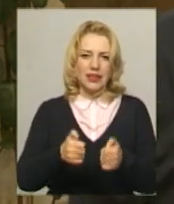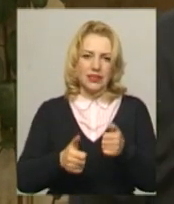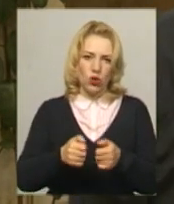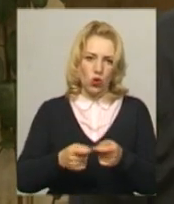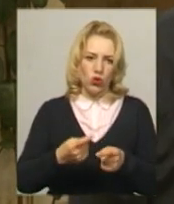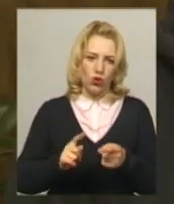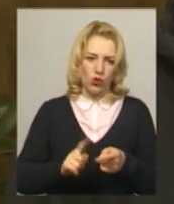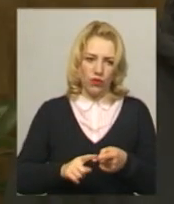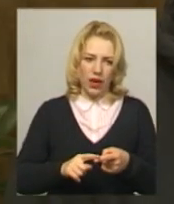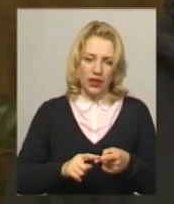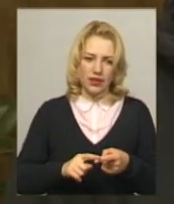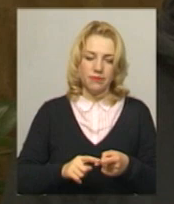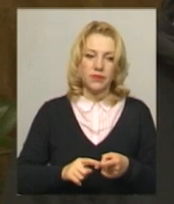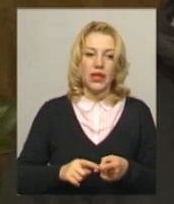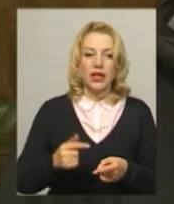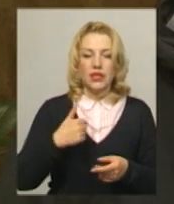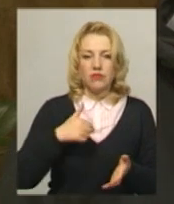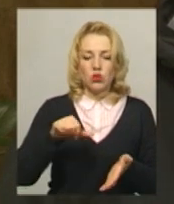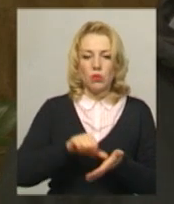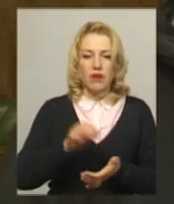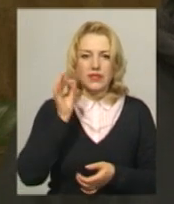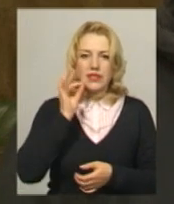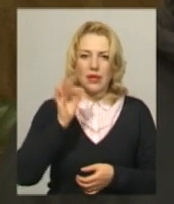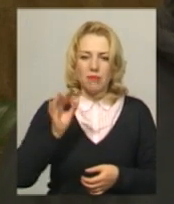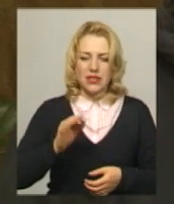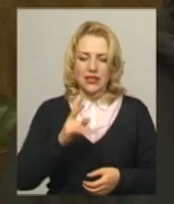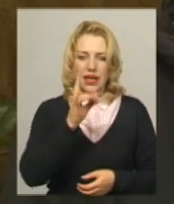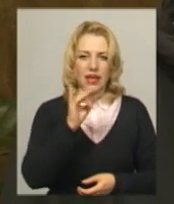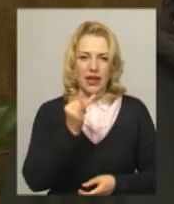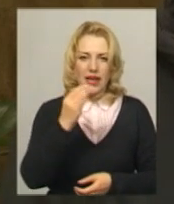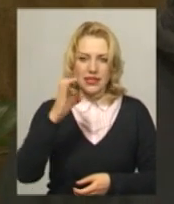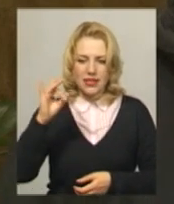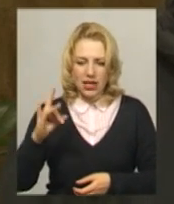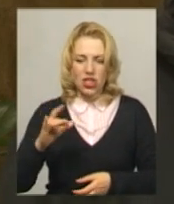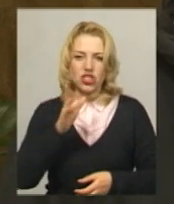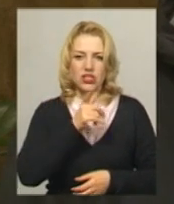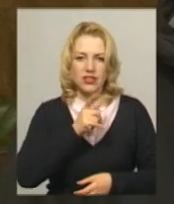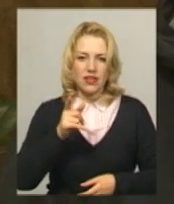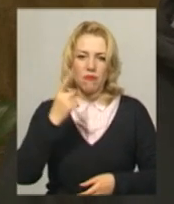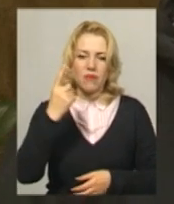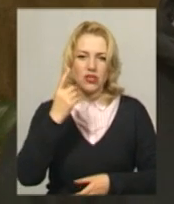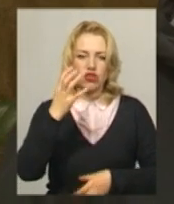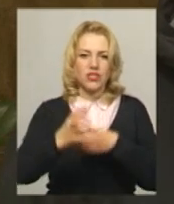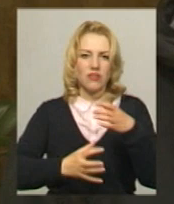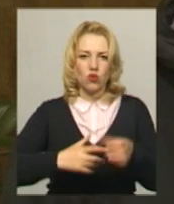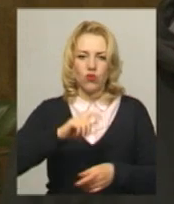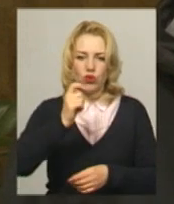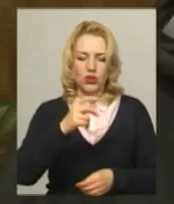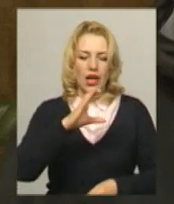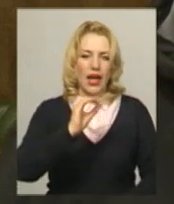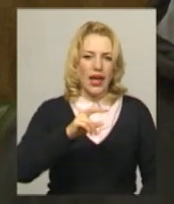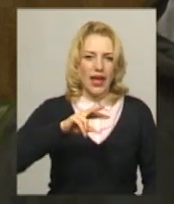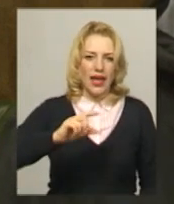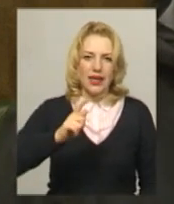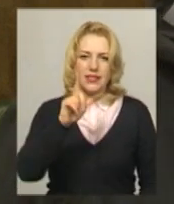1400 міліметрів. Я виступав з німецьким крейсером часів Першої світової війни – Ельзас. Модель будував довго.